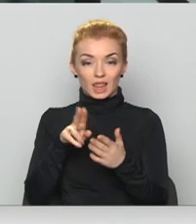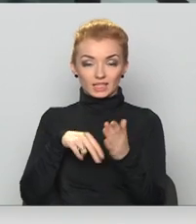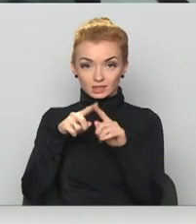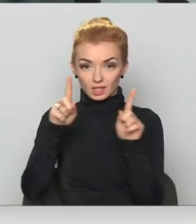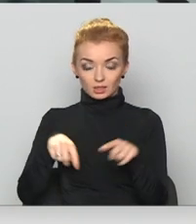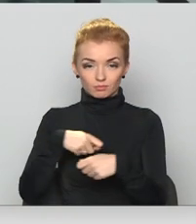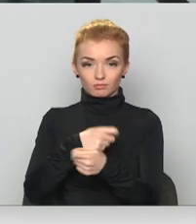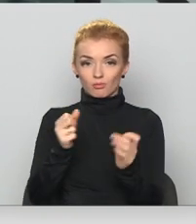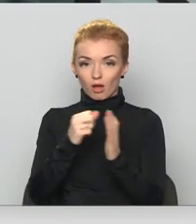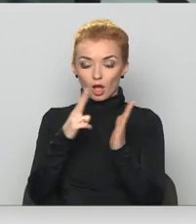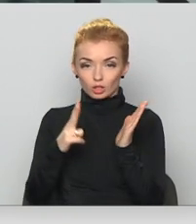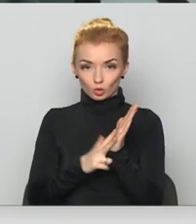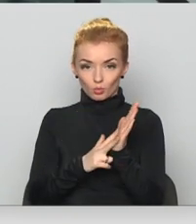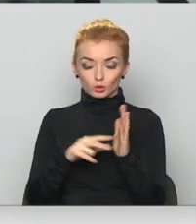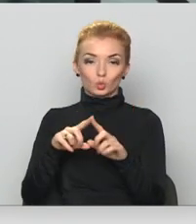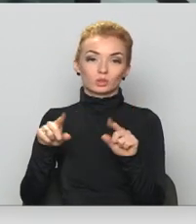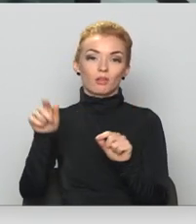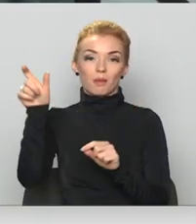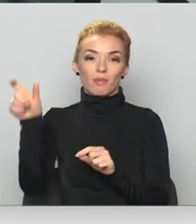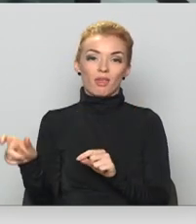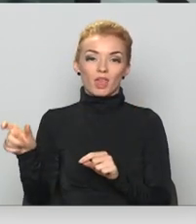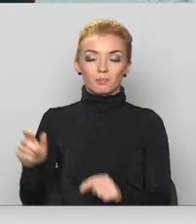ir izsniegts 18 uzņēmējiem.